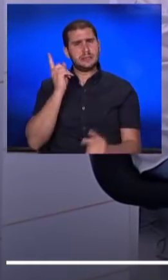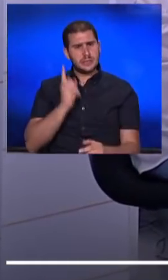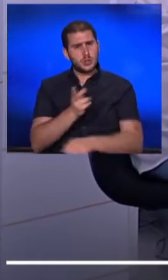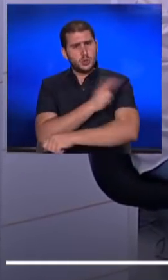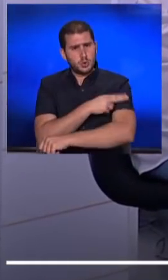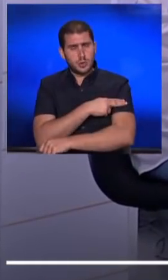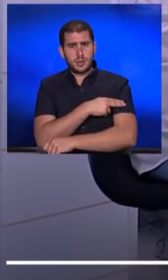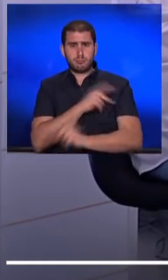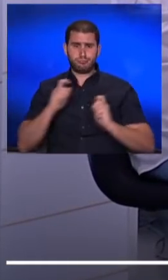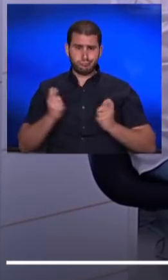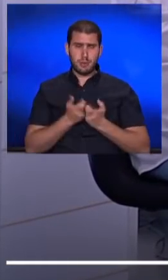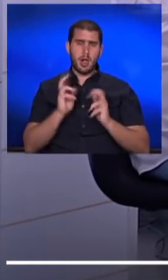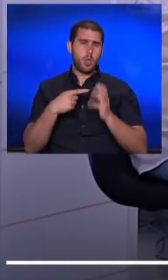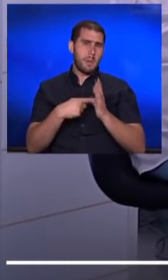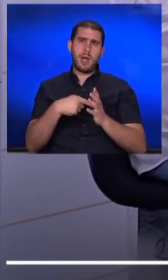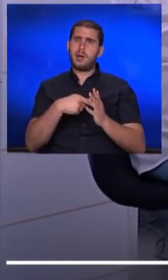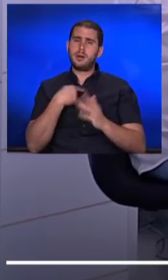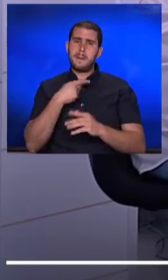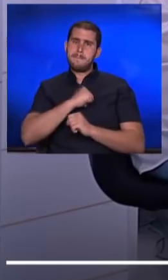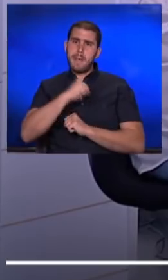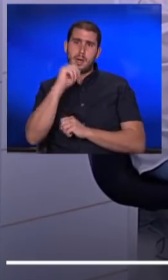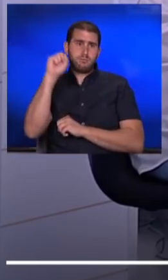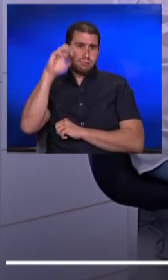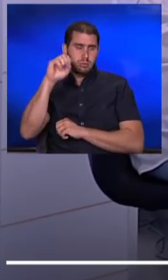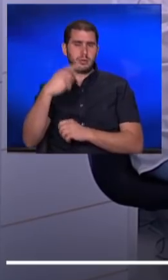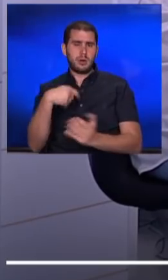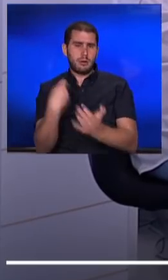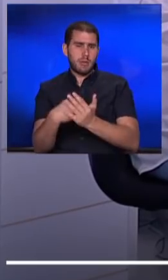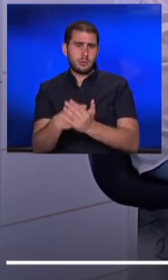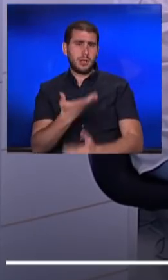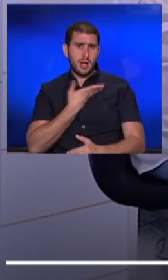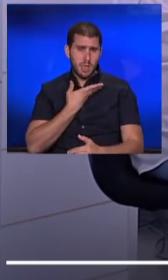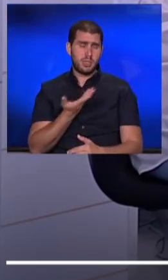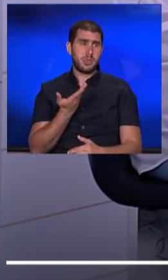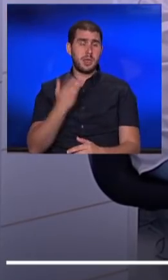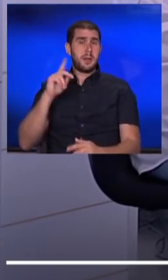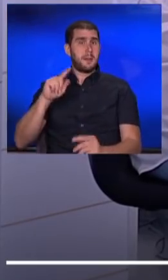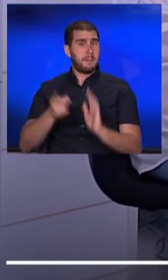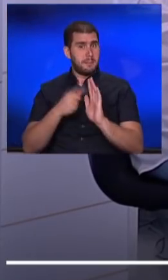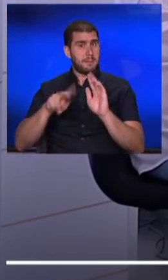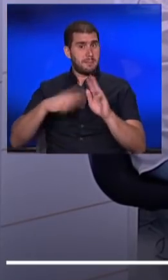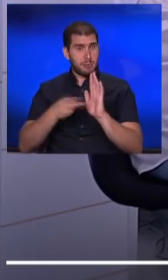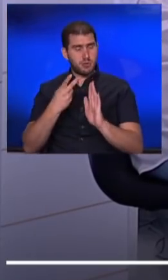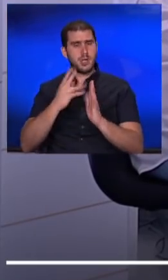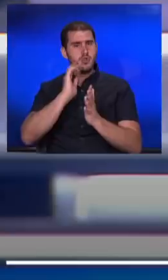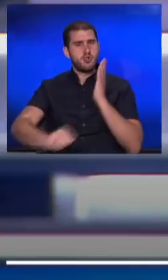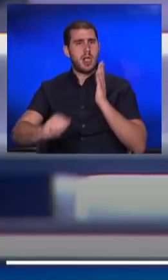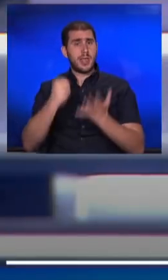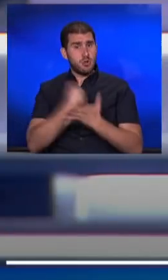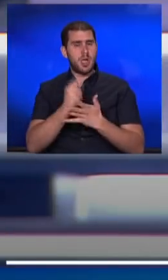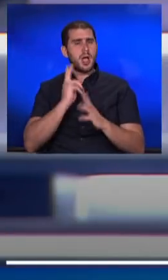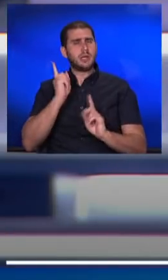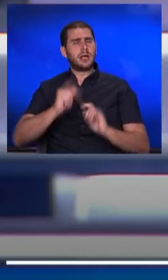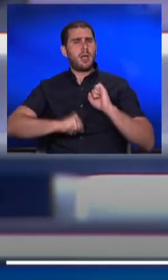שיתפוס אותי על עבירת מהירות, ייתן לי במקום כנס, בפעם השנייה ישלול את הרישיון וככה צריך